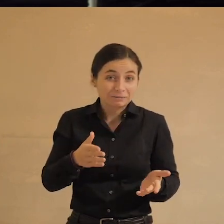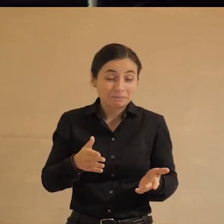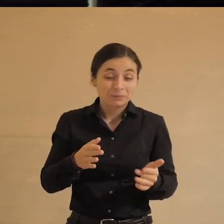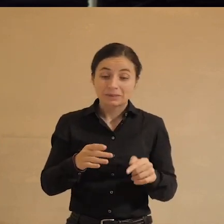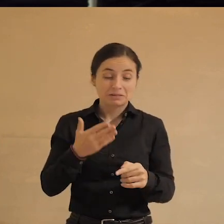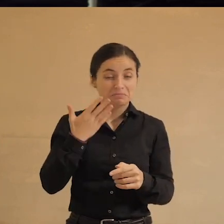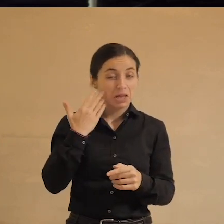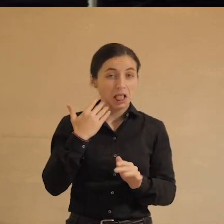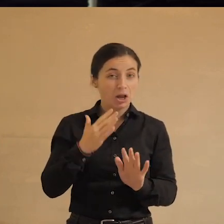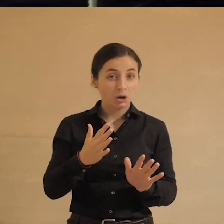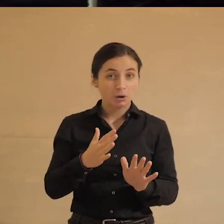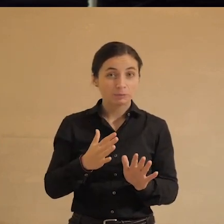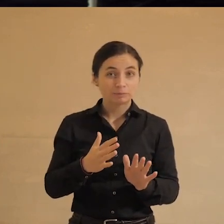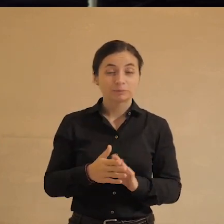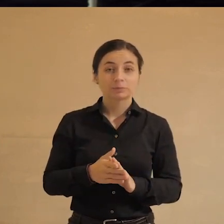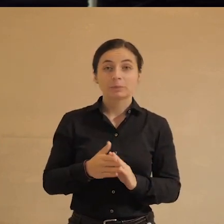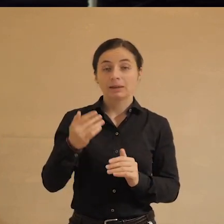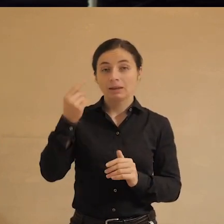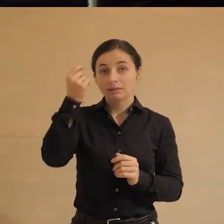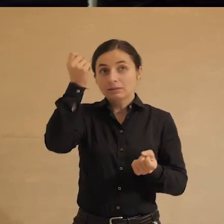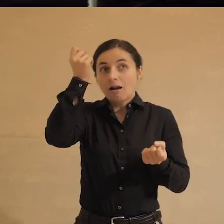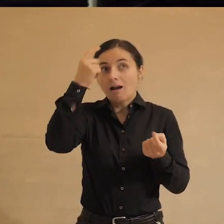не так легко догадаться.